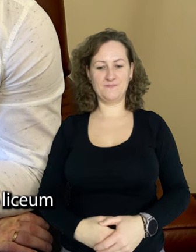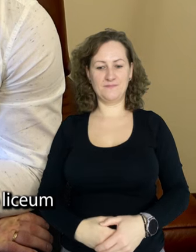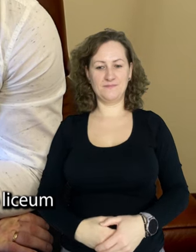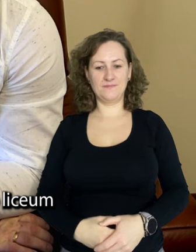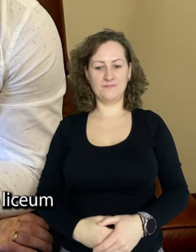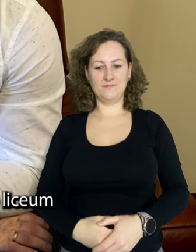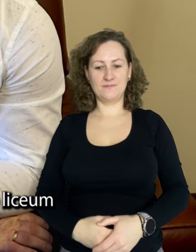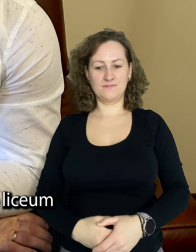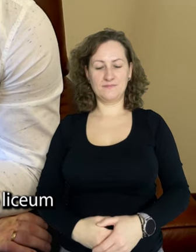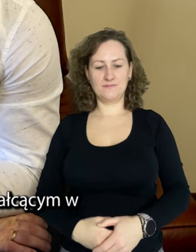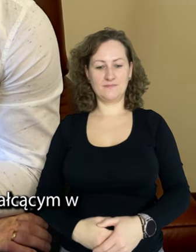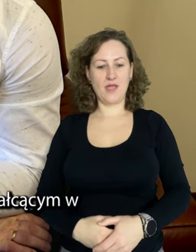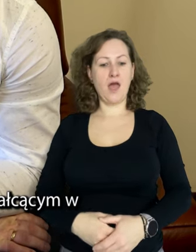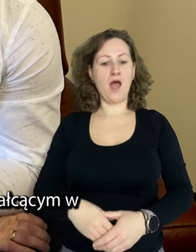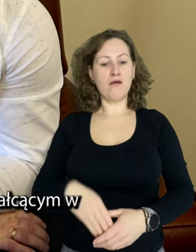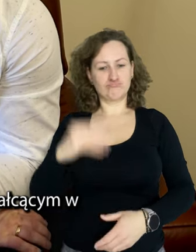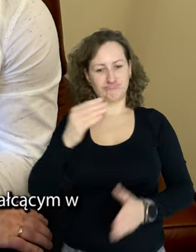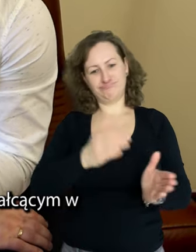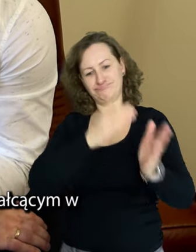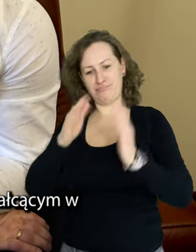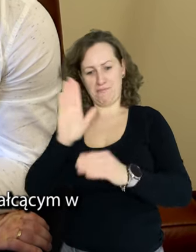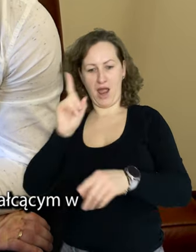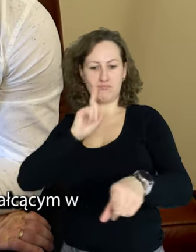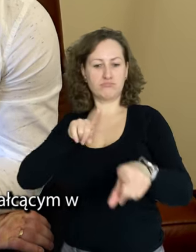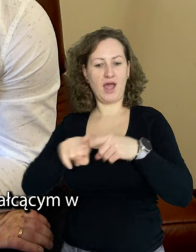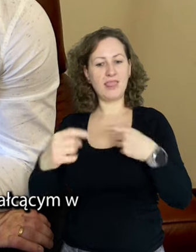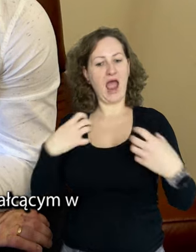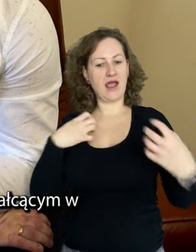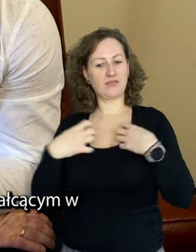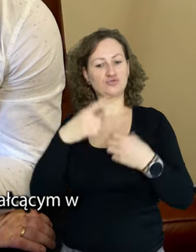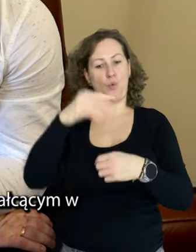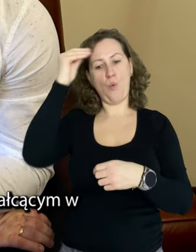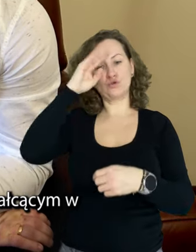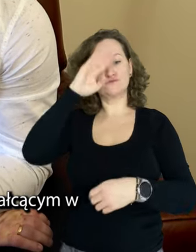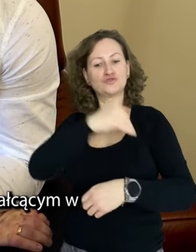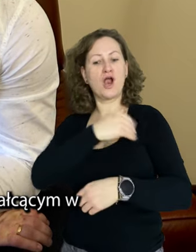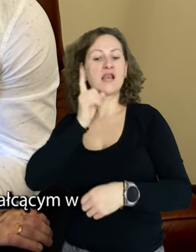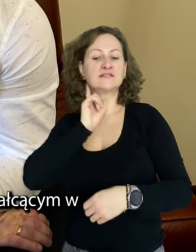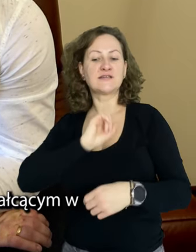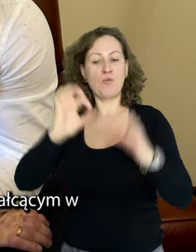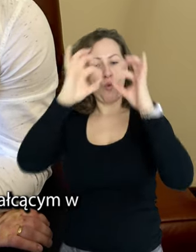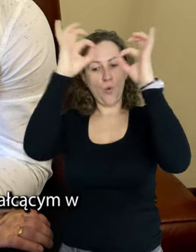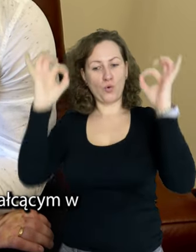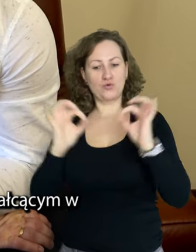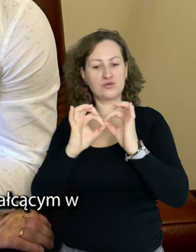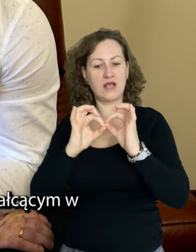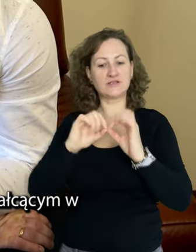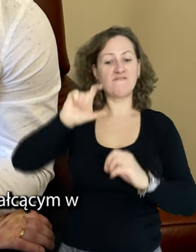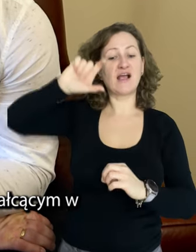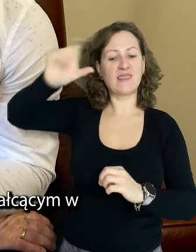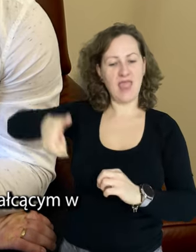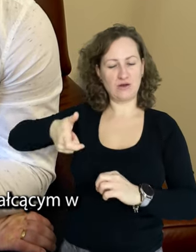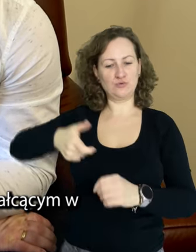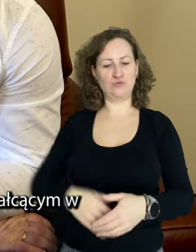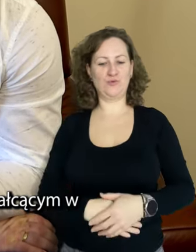profilu chemicznym. Ma też brata artystę, który oczy się w liceum ogólnokształcącym w